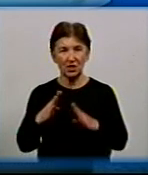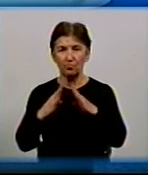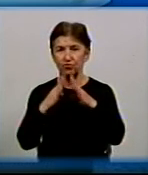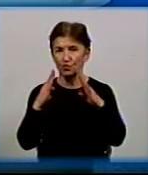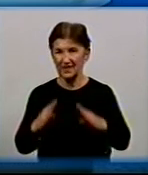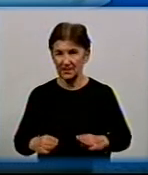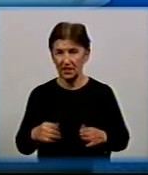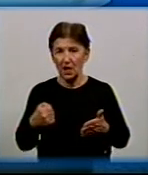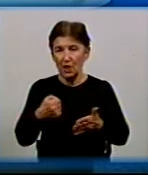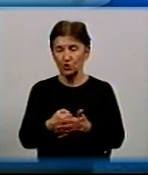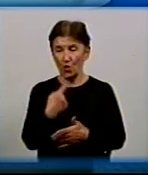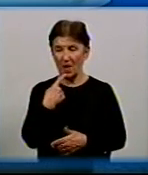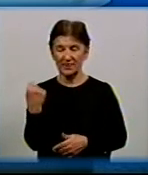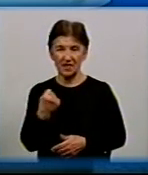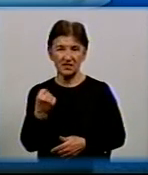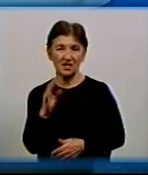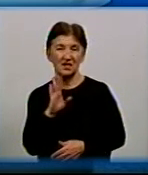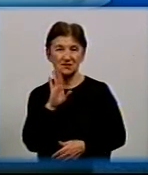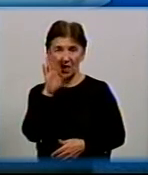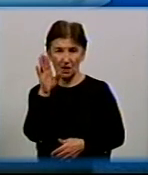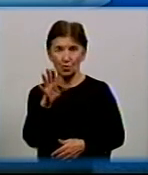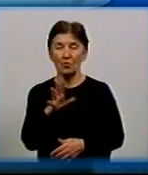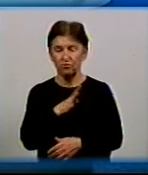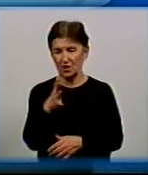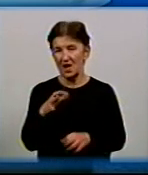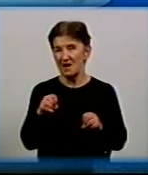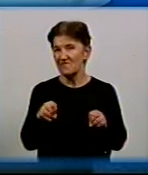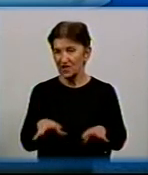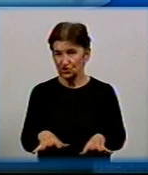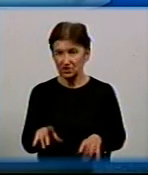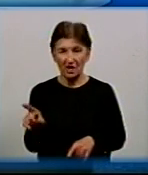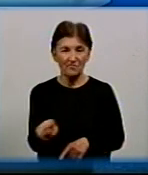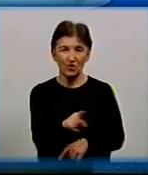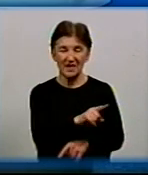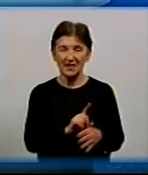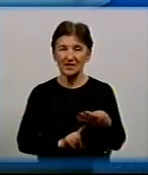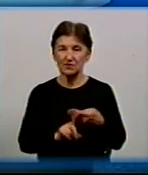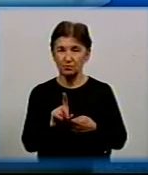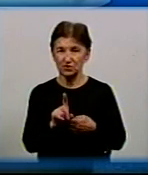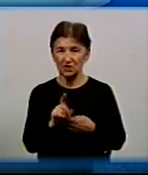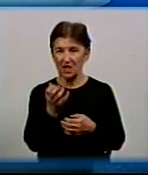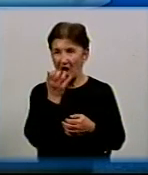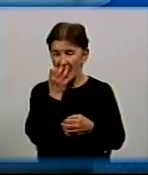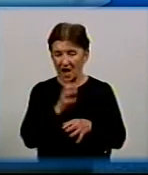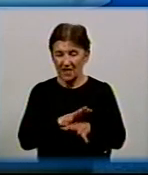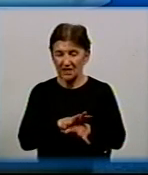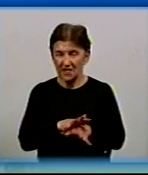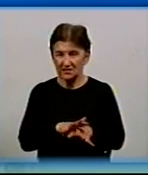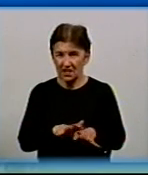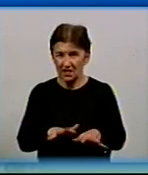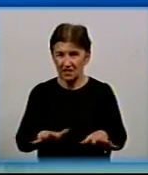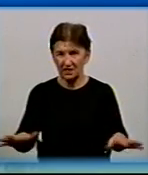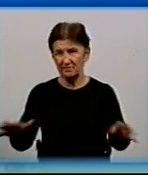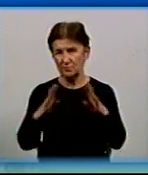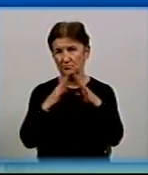неділі, до ранку була вирішена, і вони розпочали розігрів і подачу Тимполоносія по